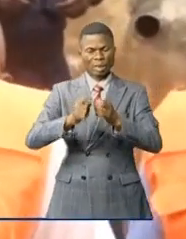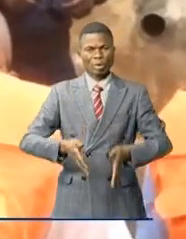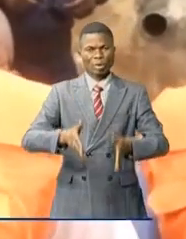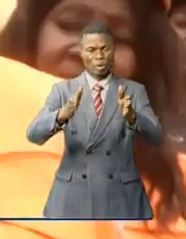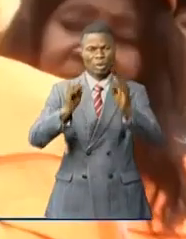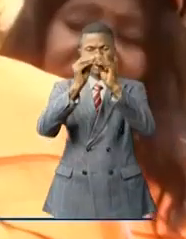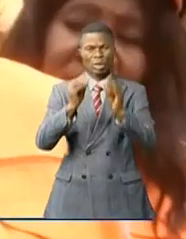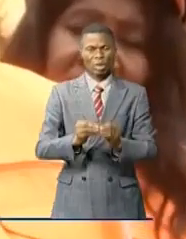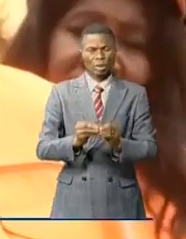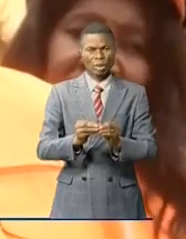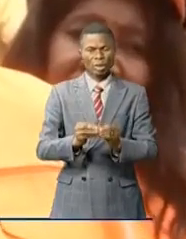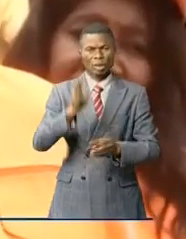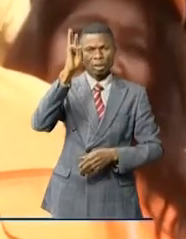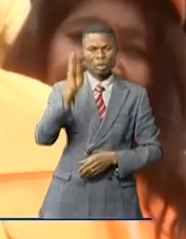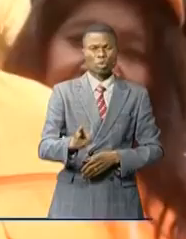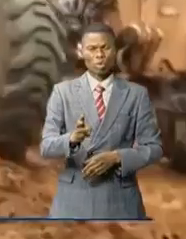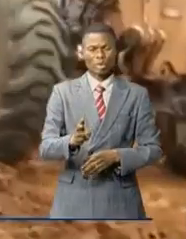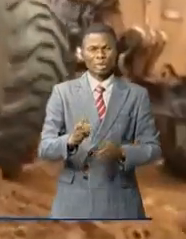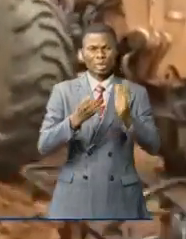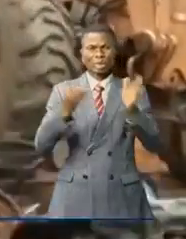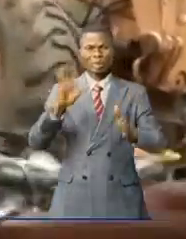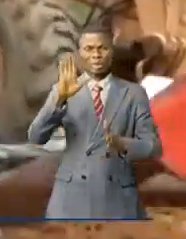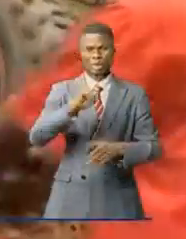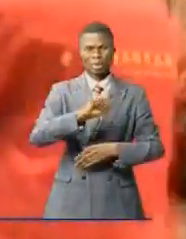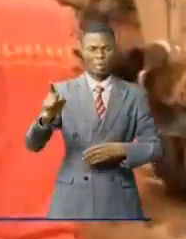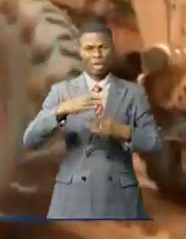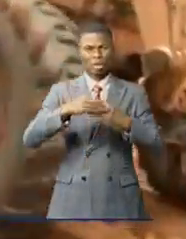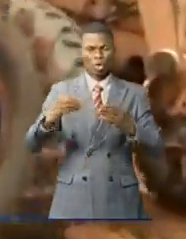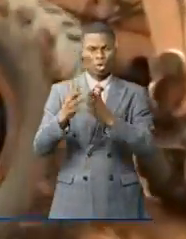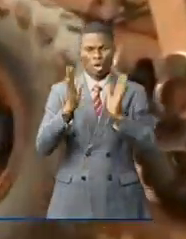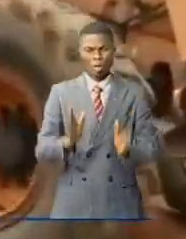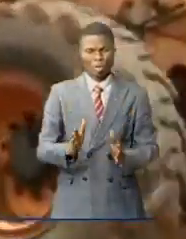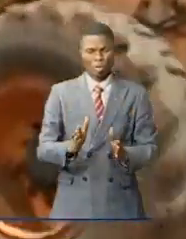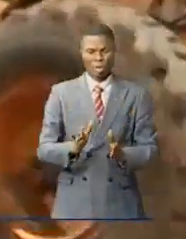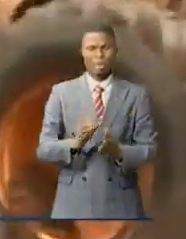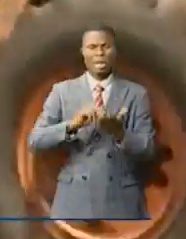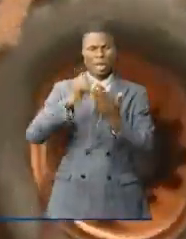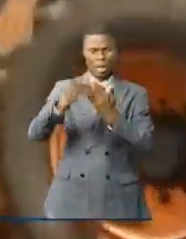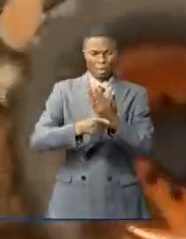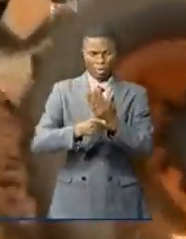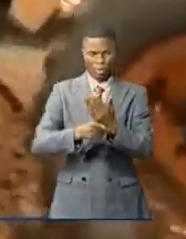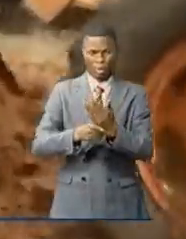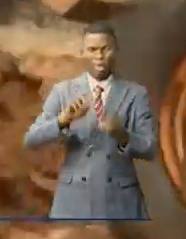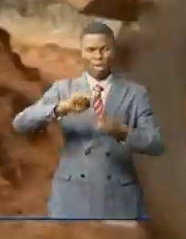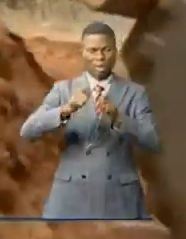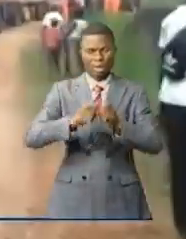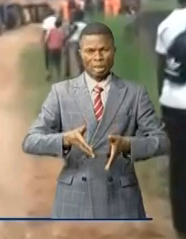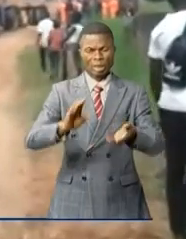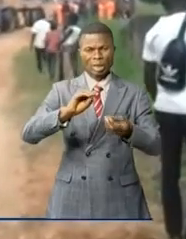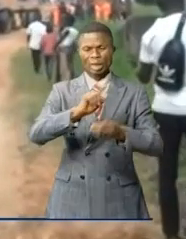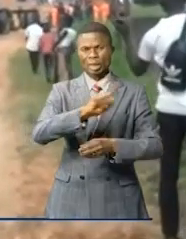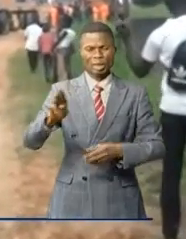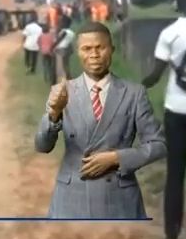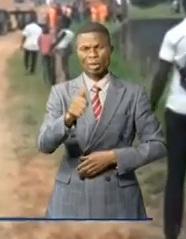les montants s'élèvent à 375 000 $, ces travaux s'inscrivent dans les cadres de l'entretien routier PR 2021